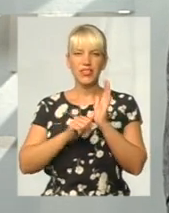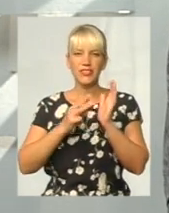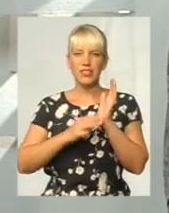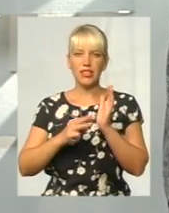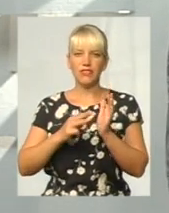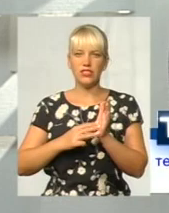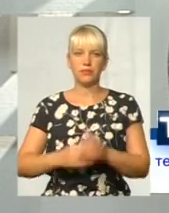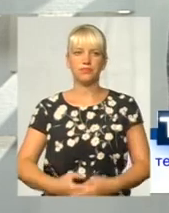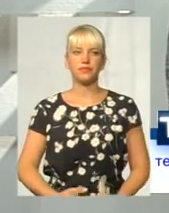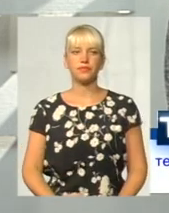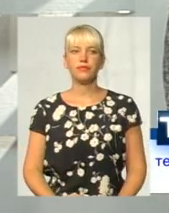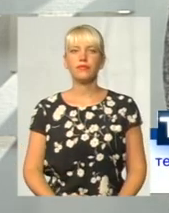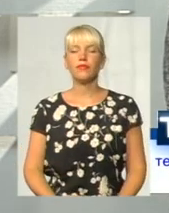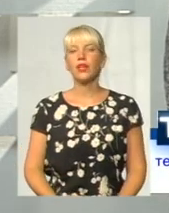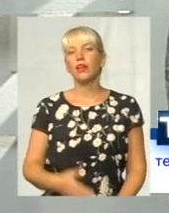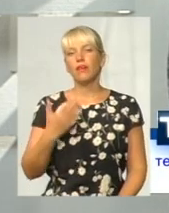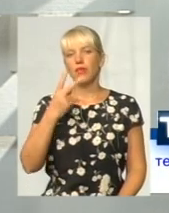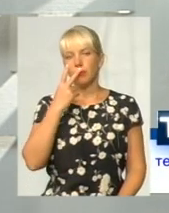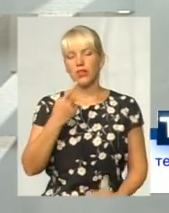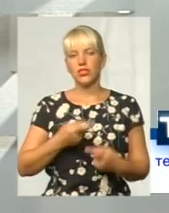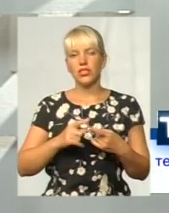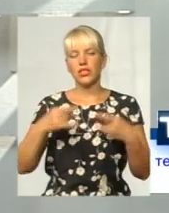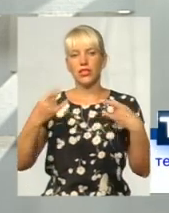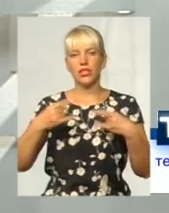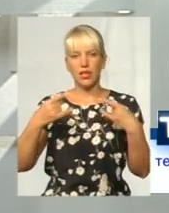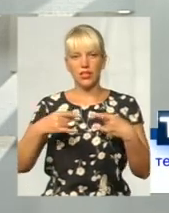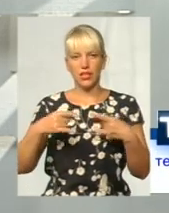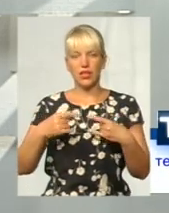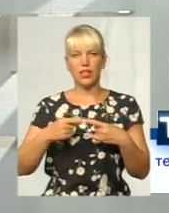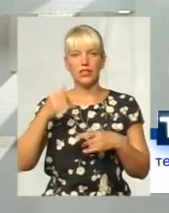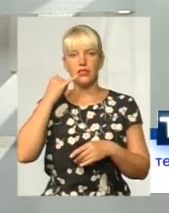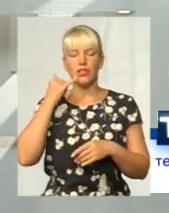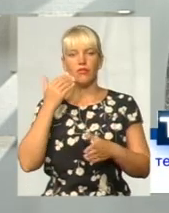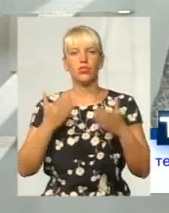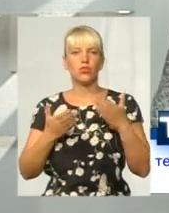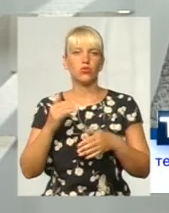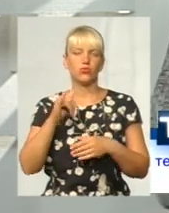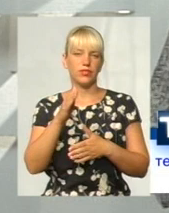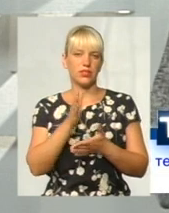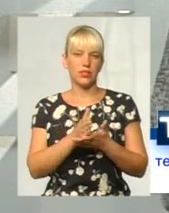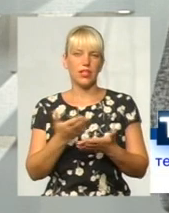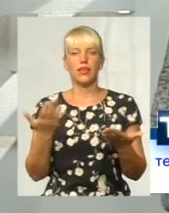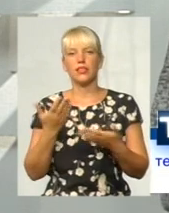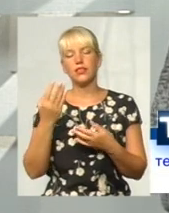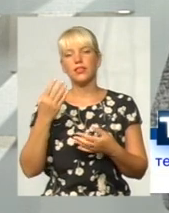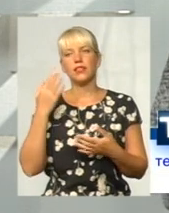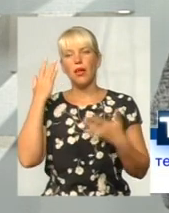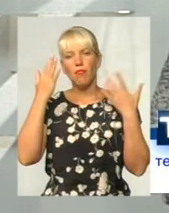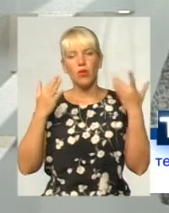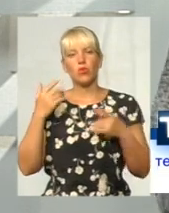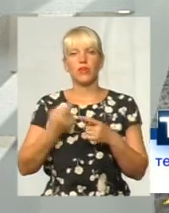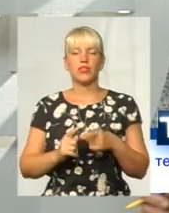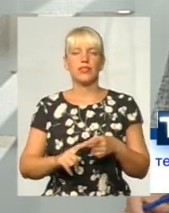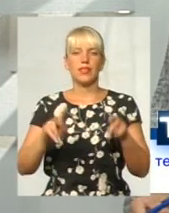-068. Ви періодично бачите його на екранах. Якщо у вас є міркування зазначної